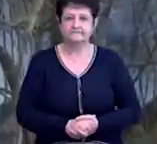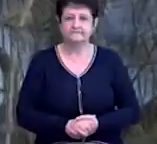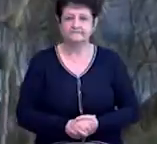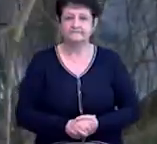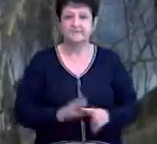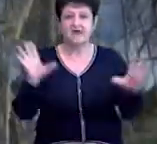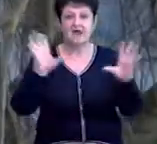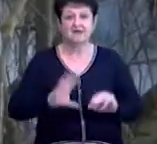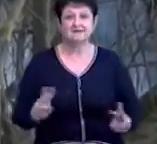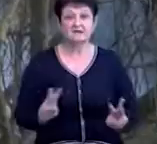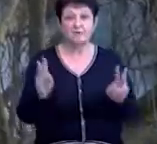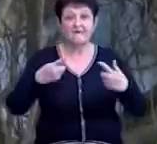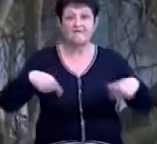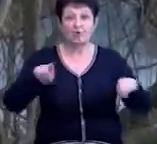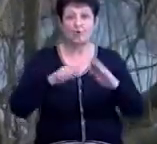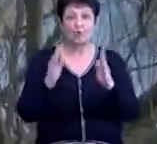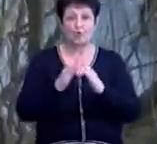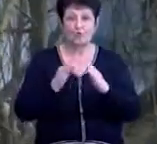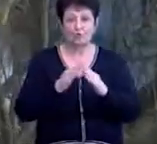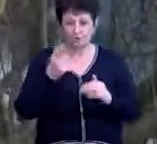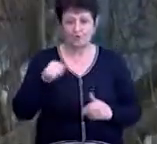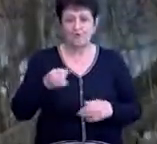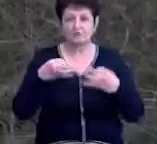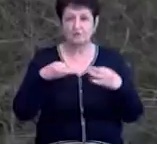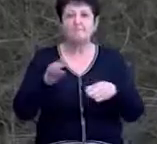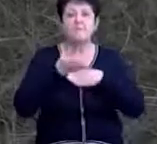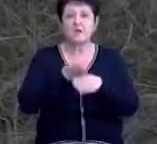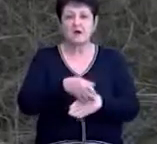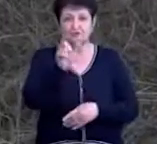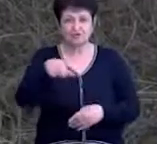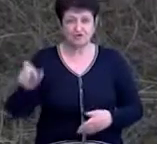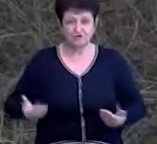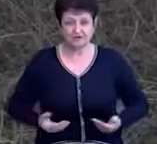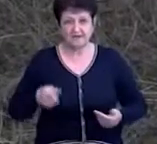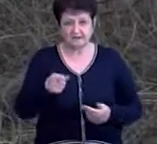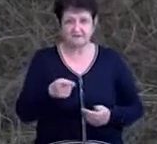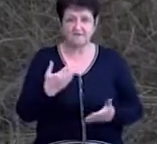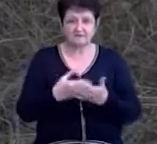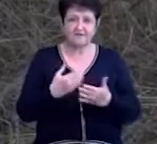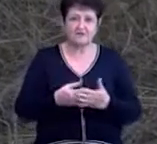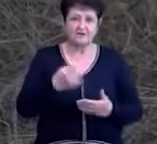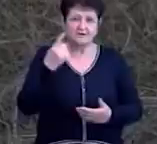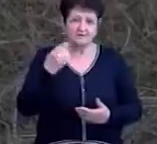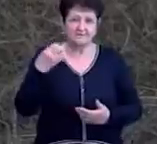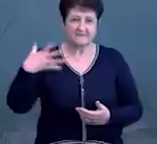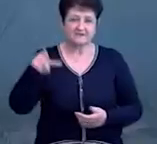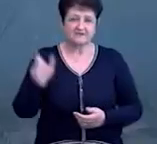Гасити пожежу довкола хутера рятувальникам допомагають його жителі. Їх назбиралось до півтора десятки.